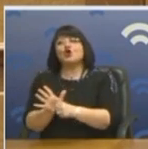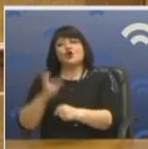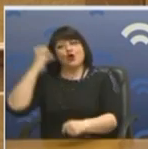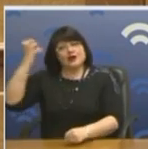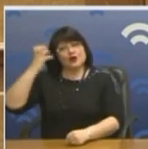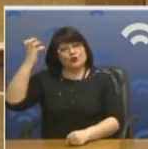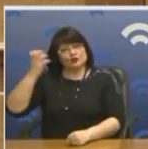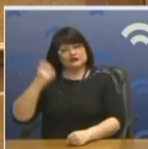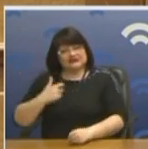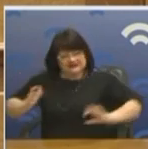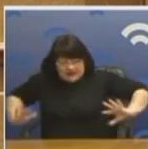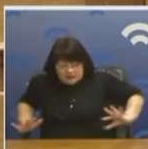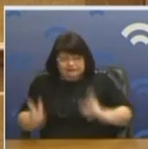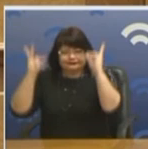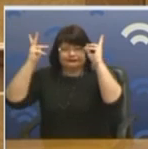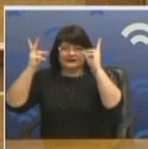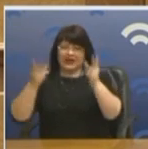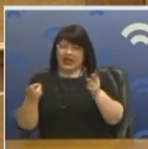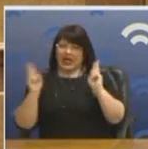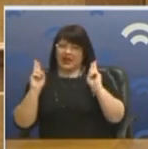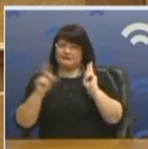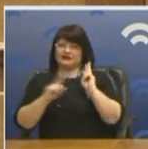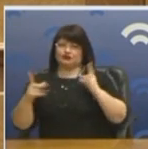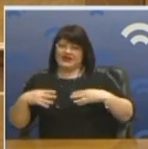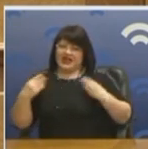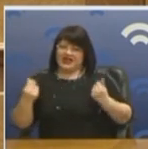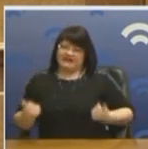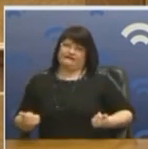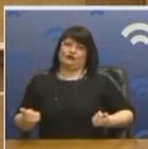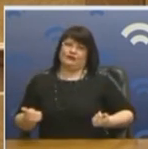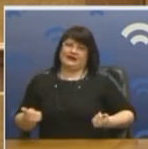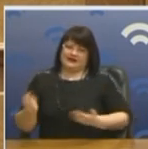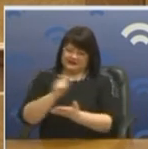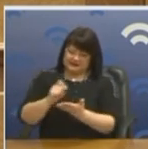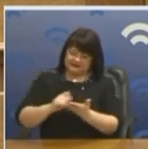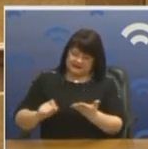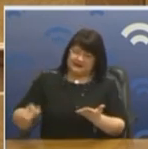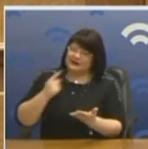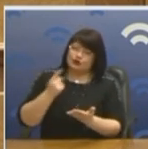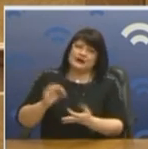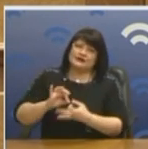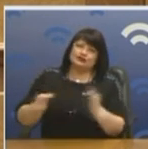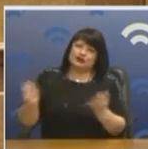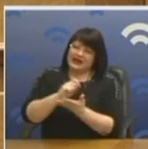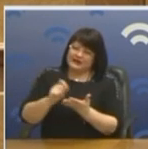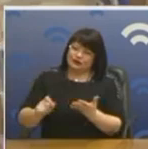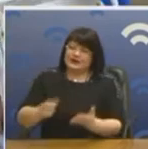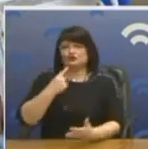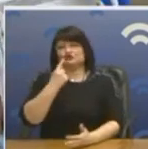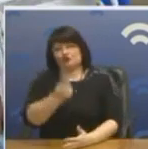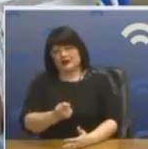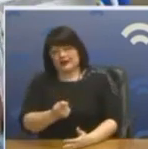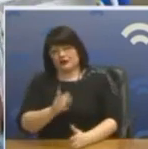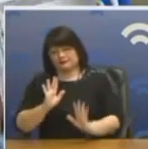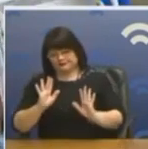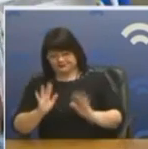απ' έξω, οι ελεύθεροι πολιορκημένοι, οι μισή πετσοκόπηκαν. Και το εύχομαι κατήγη και κειμενογράφοι να πως έχουν και τι λέμε κανιά φορά και τι γράφουμε. Ως ιστορικός, το λέω να το πείτε στον κειμενογράφο σας.